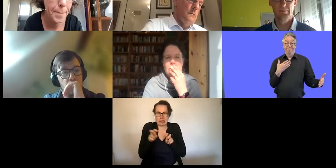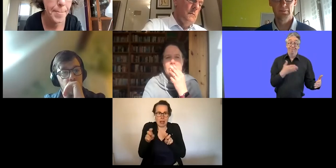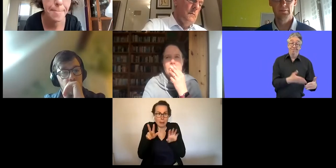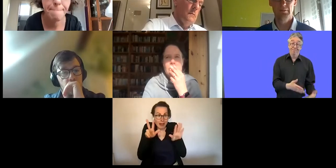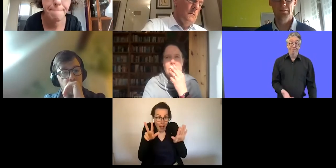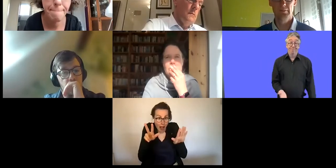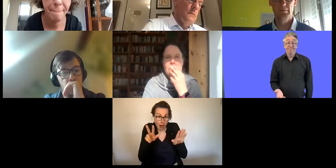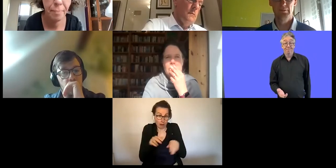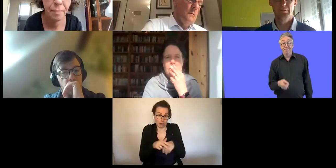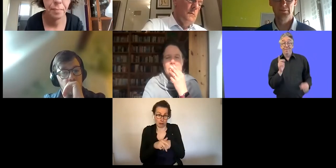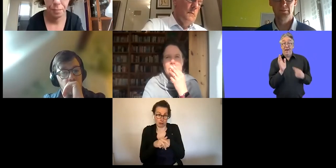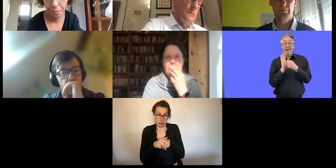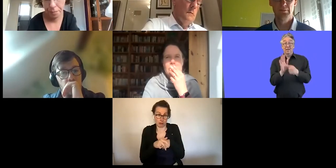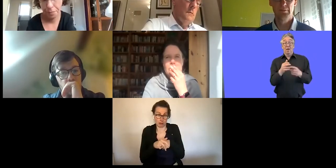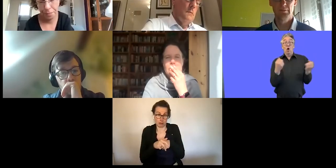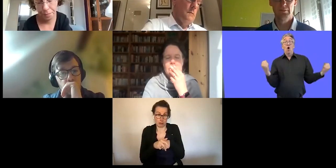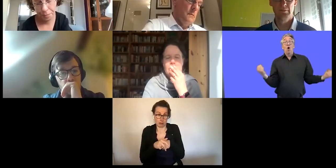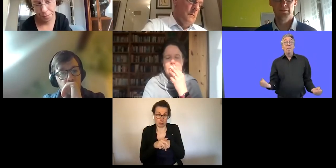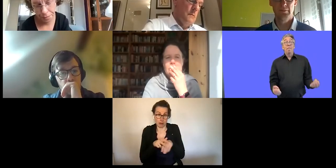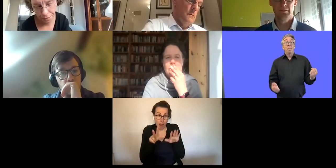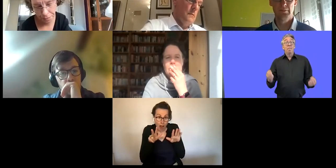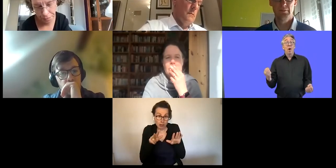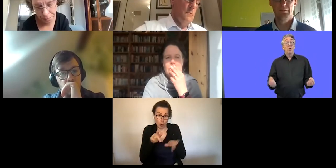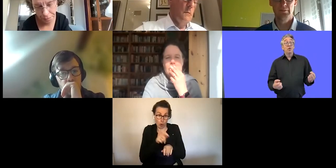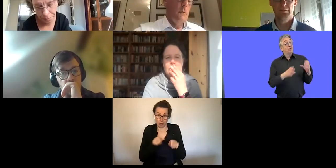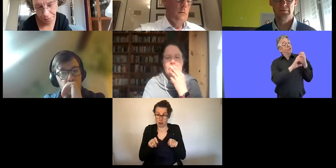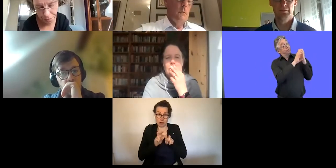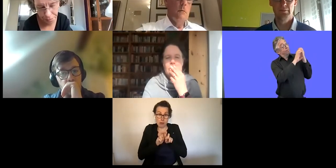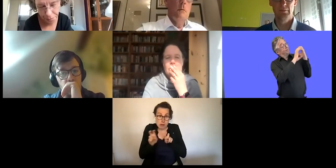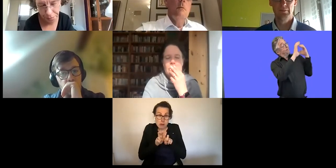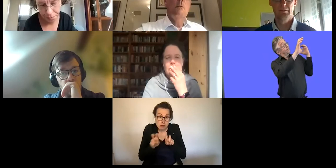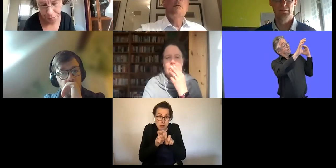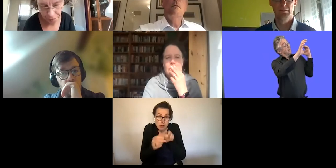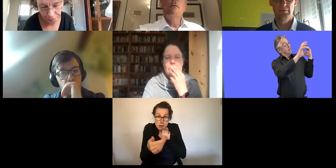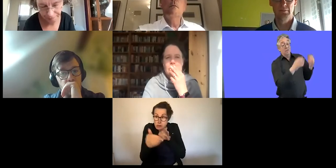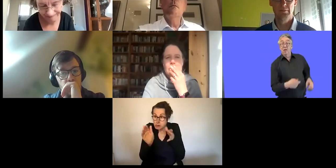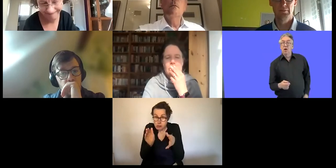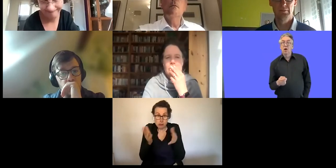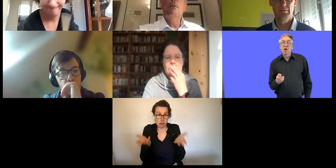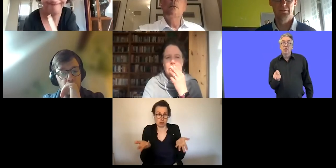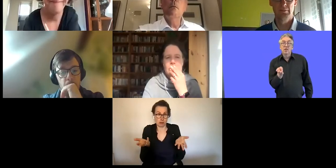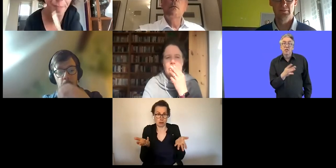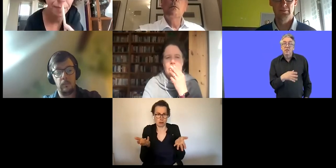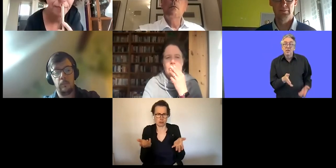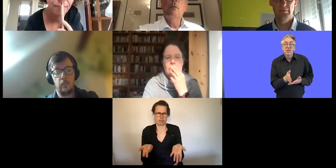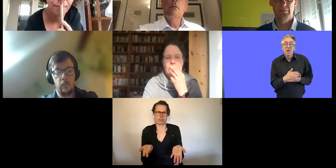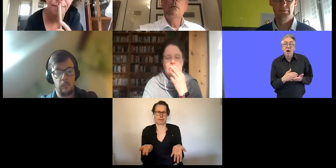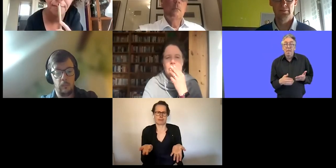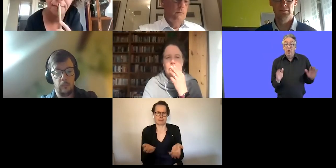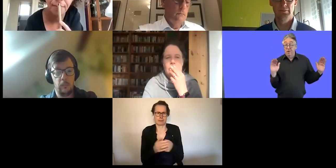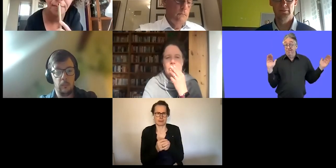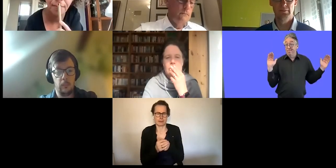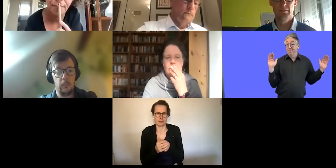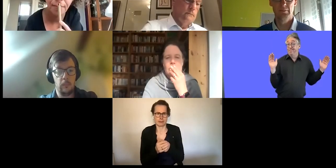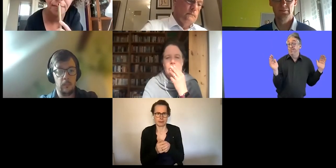Leuten in so einer kleinen, engen Kutsche. Und das,